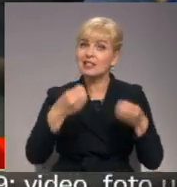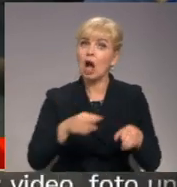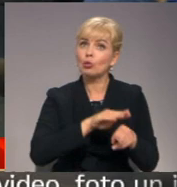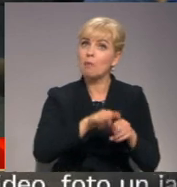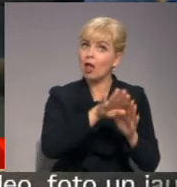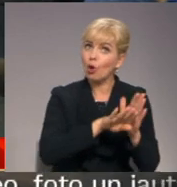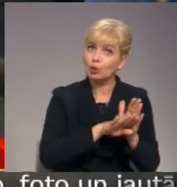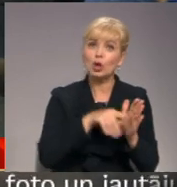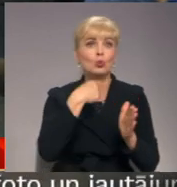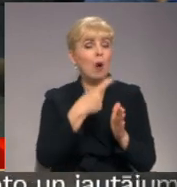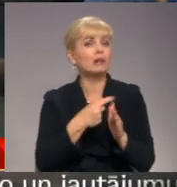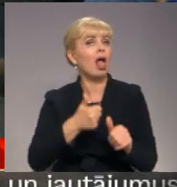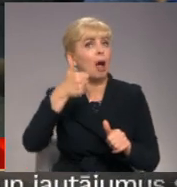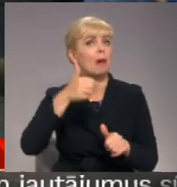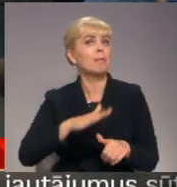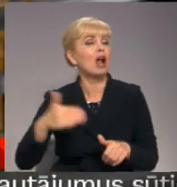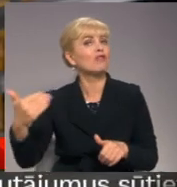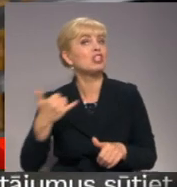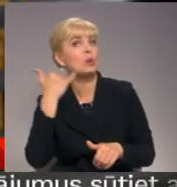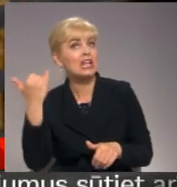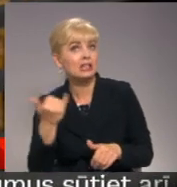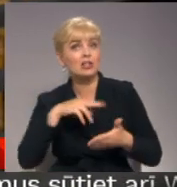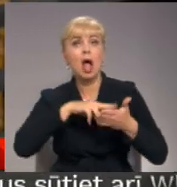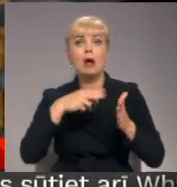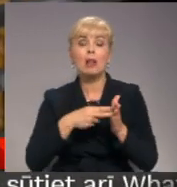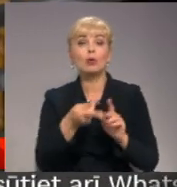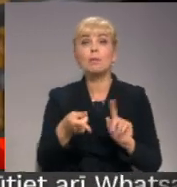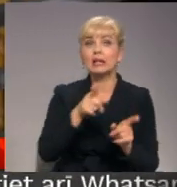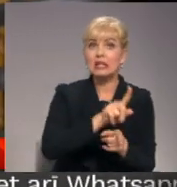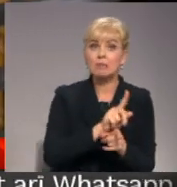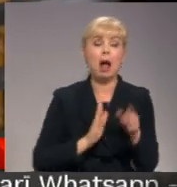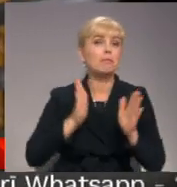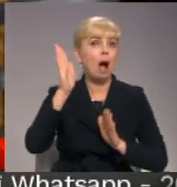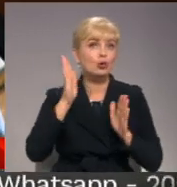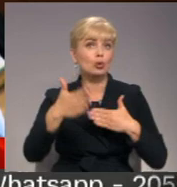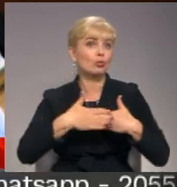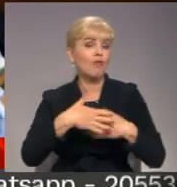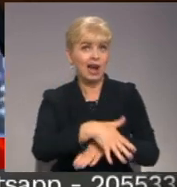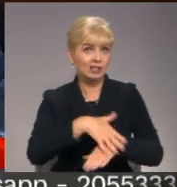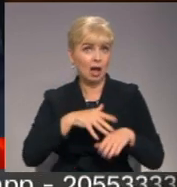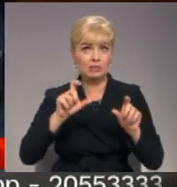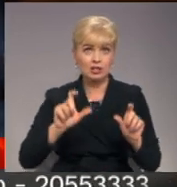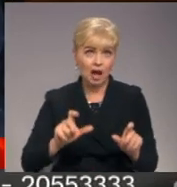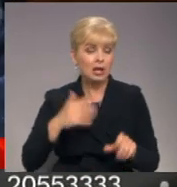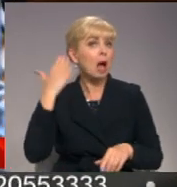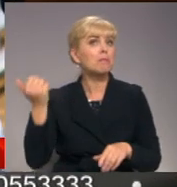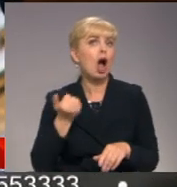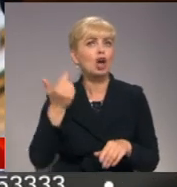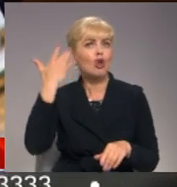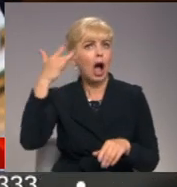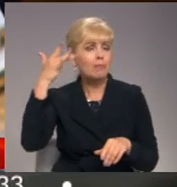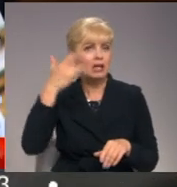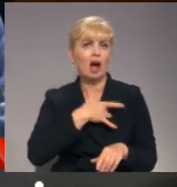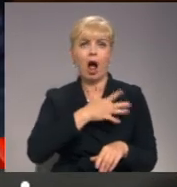labākais bērni interesēs. Plānots kā par šīm izmaksām, izmaiņām balsos tuvākajā saimas sēdē. Pērni uz Amerikas Savienotajām